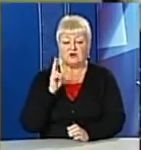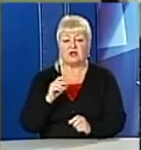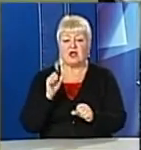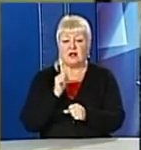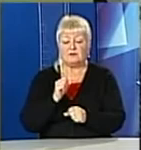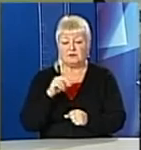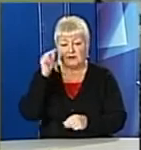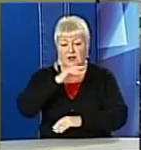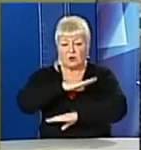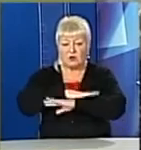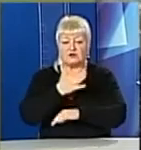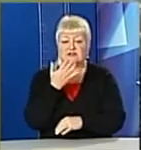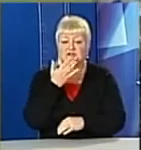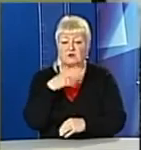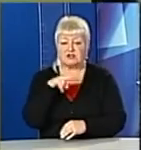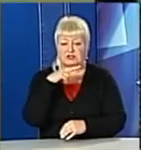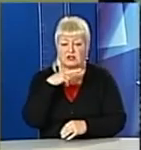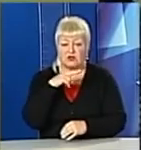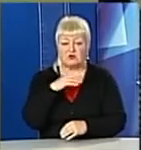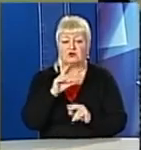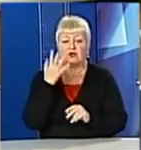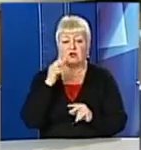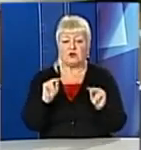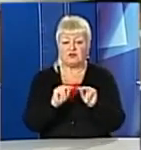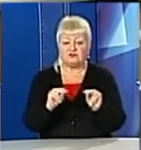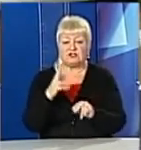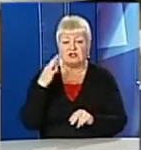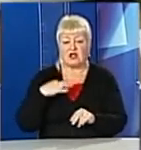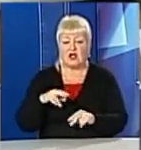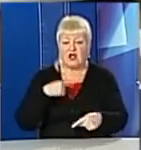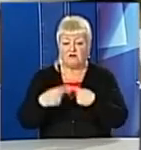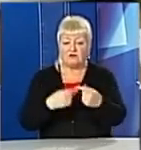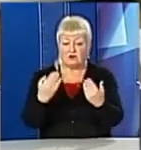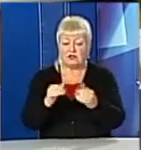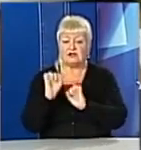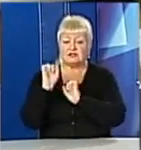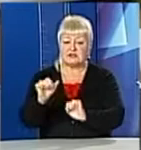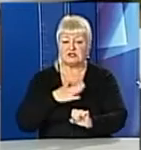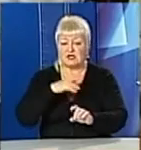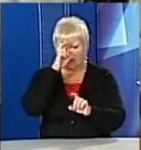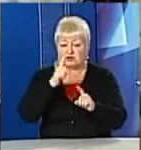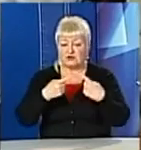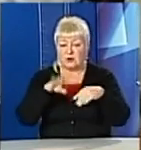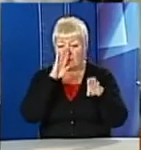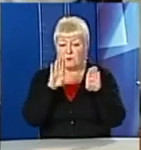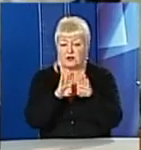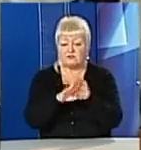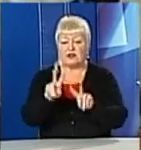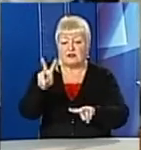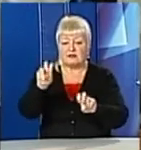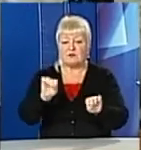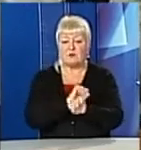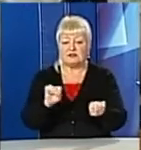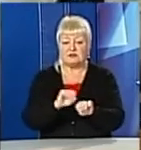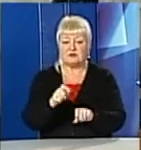зарубіжної літератури, коли вчителька, внук якої сьогодні захищає нашу країну напередовій, порівняла тему патріотизму у художньому творі